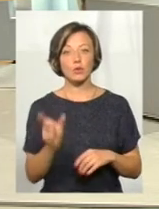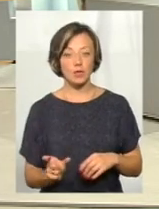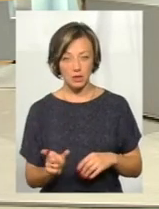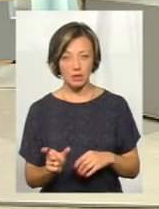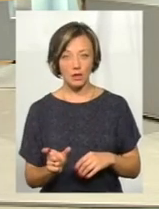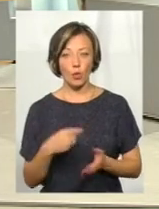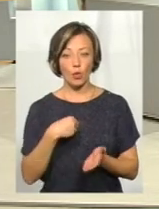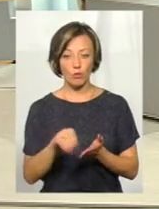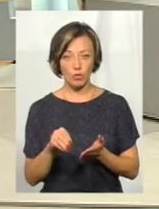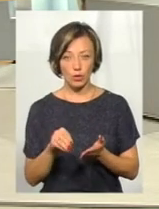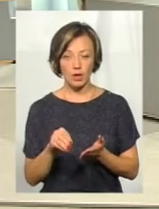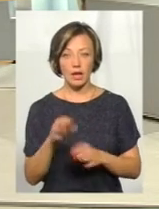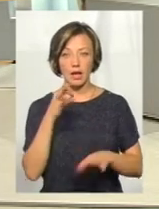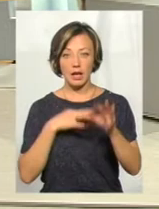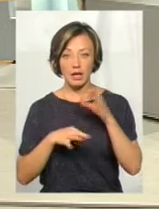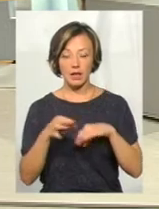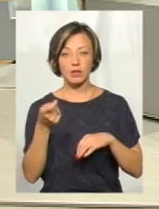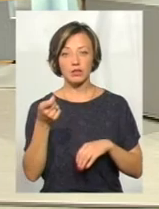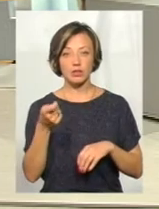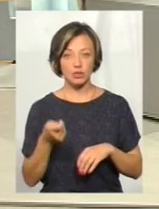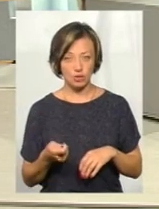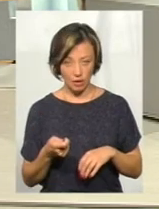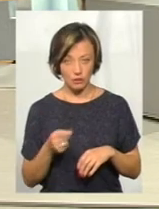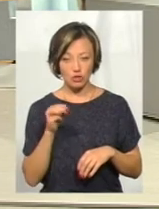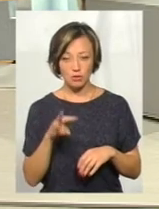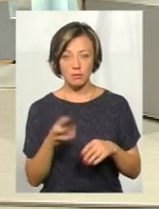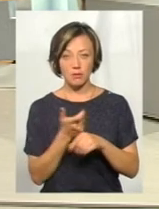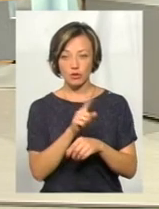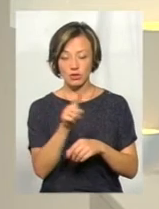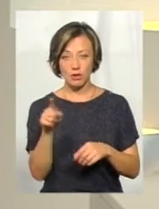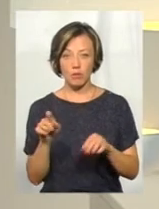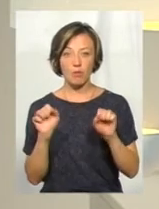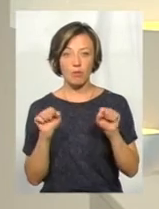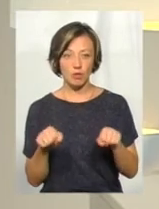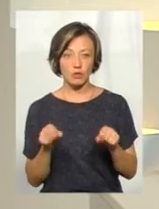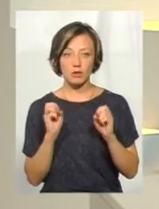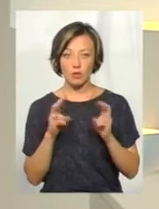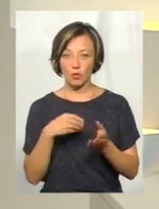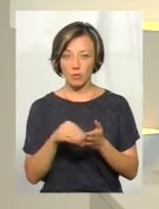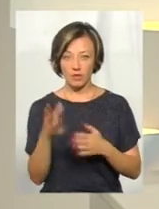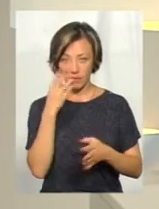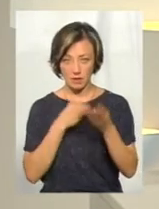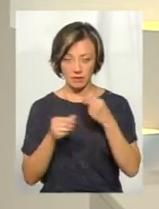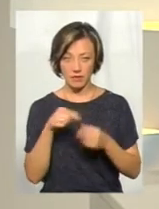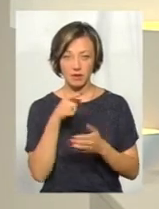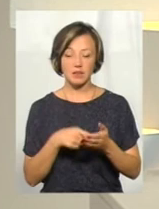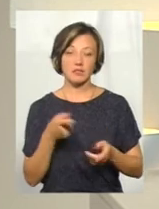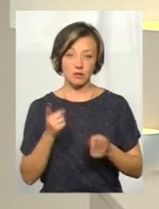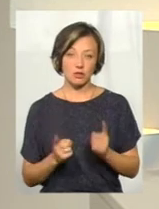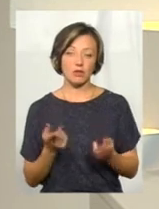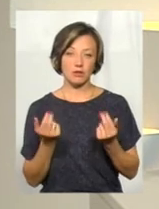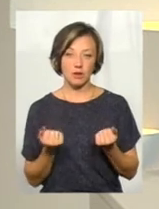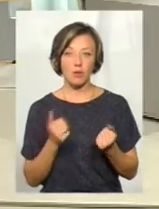купує ліки значно нижче, ніж у більшості аптек, то вона просто може купити фальсифікат? Звичайно.